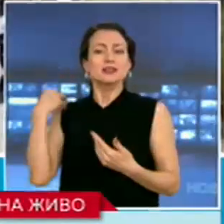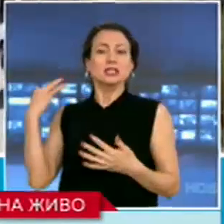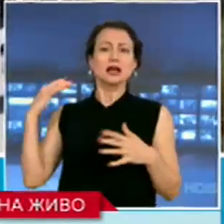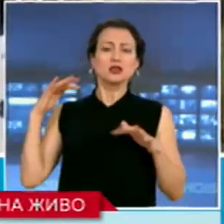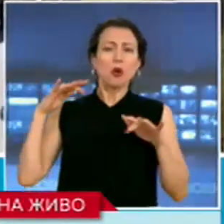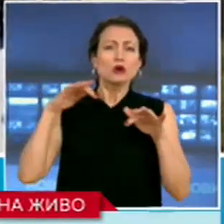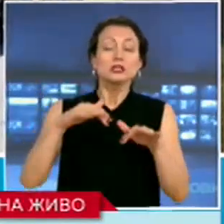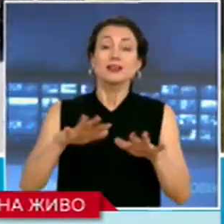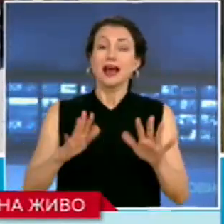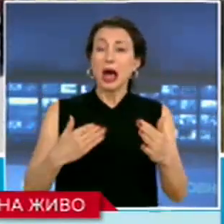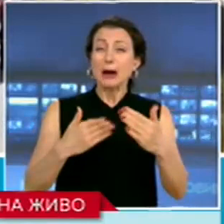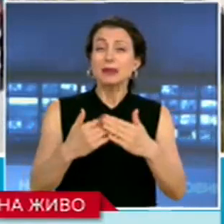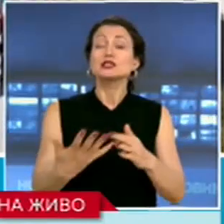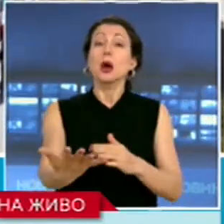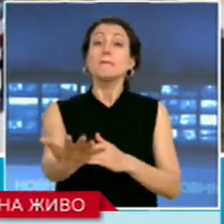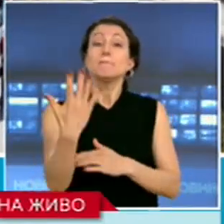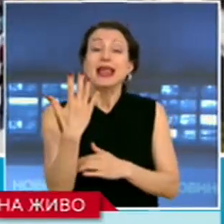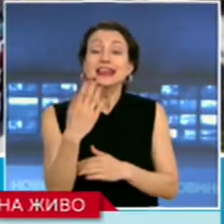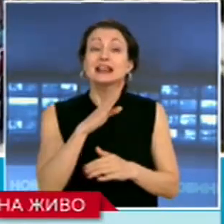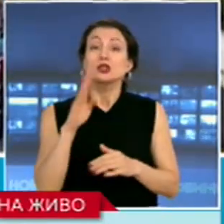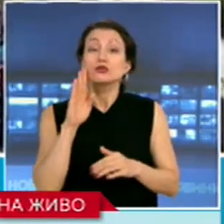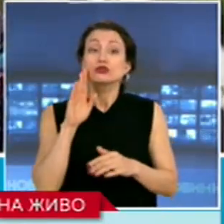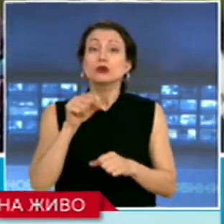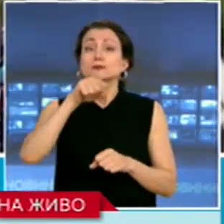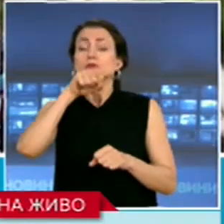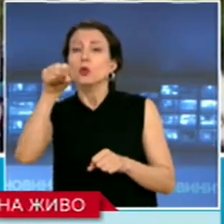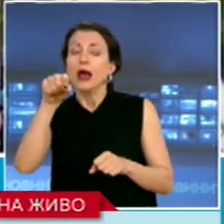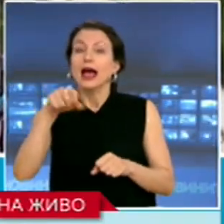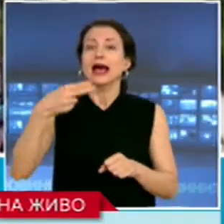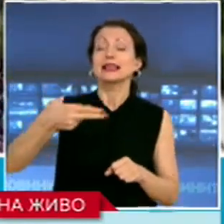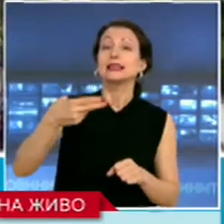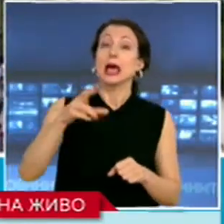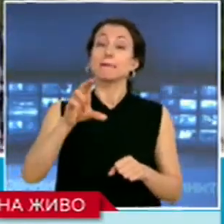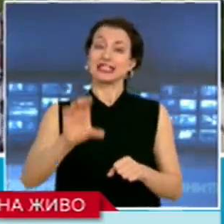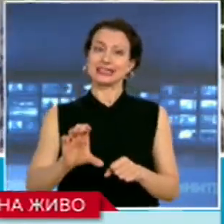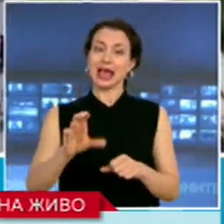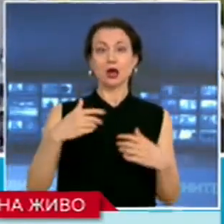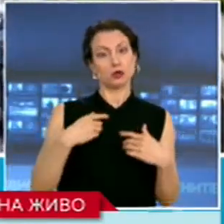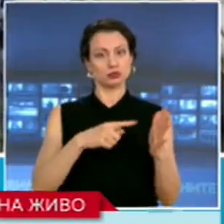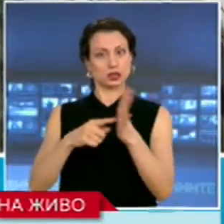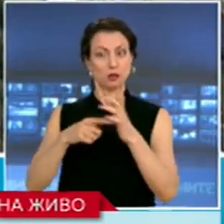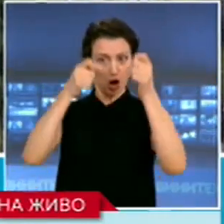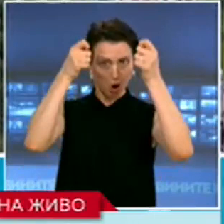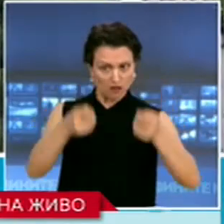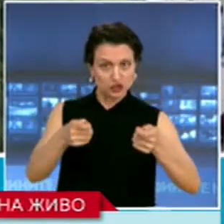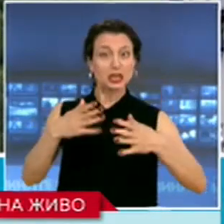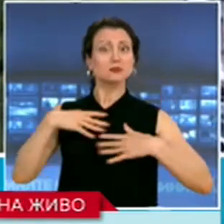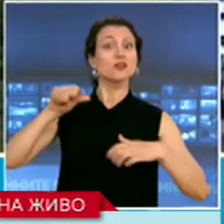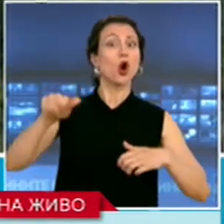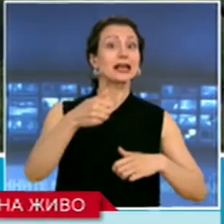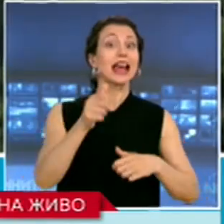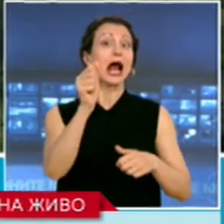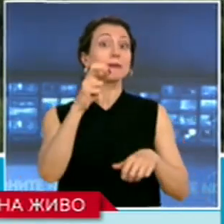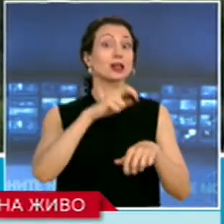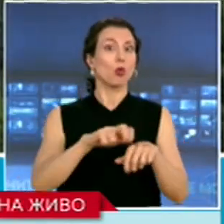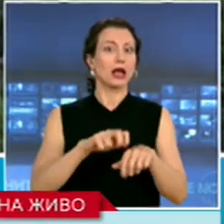превърженици на ДПС, които искаха да засвидетелстват своето уважение към лидера си. Стигна се